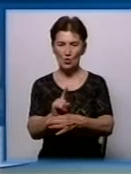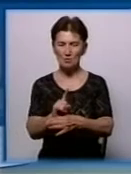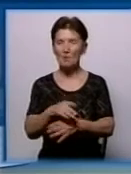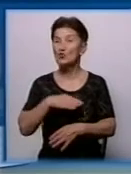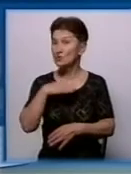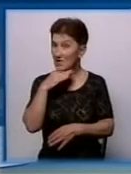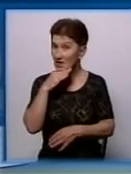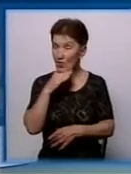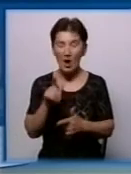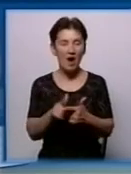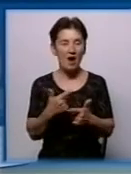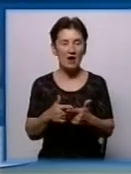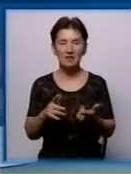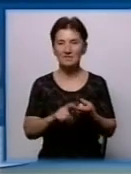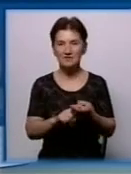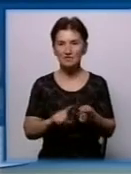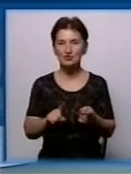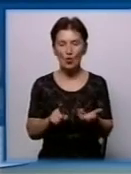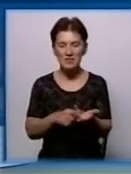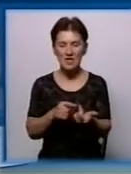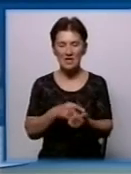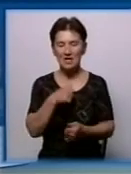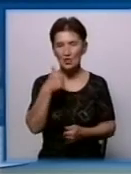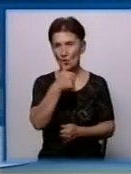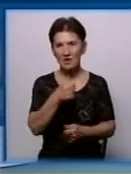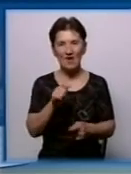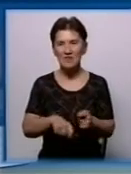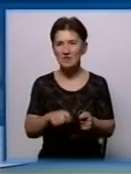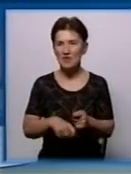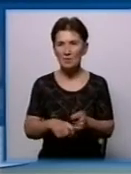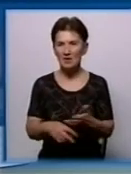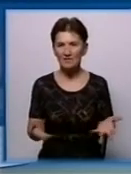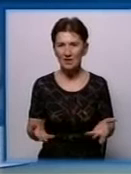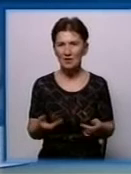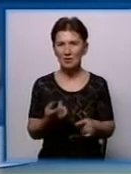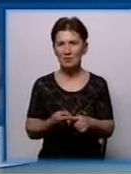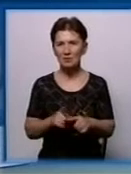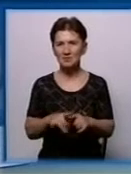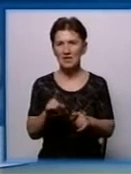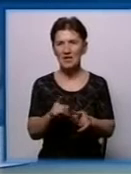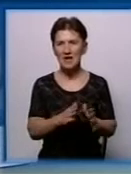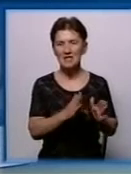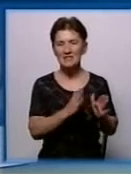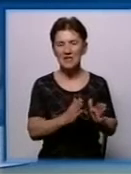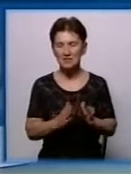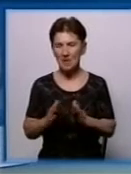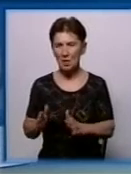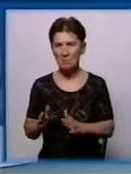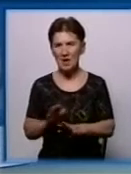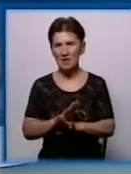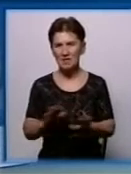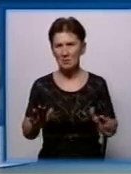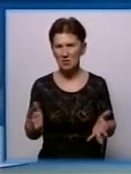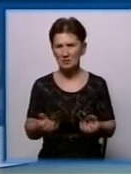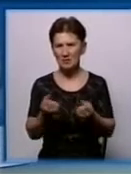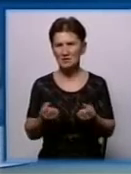в зв'язку з тим, що декілька років не перевірялись, то не підтримувалися ті системи в надійному стані і привело до